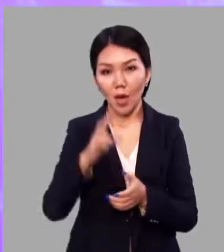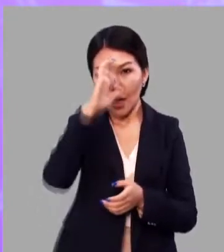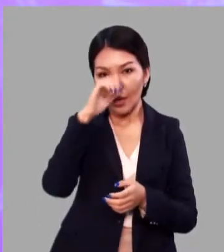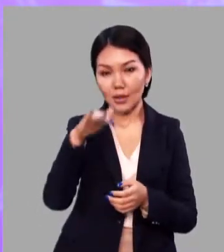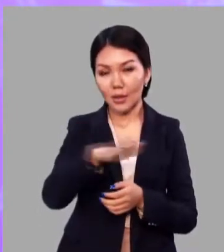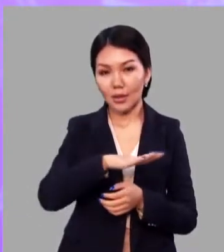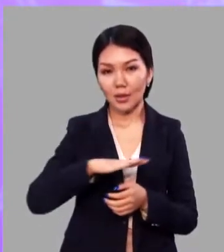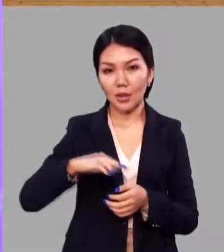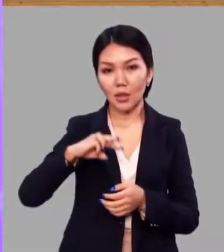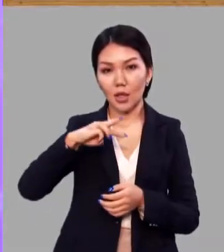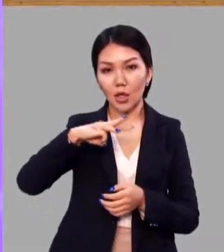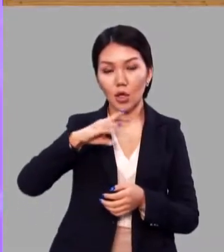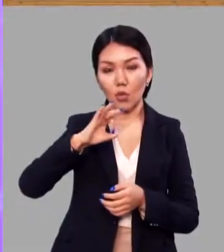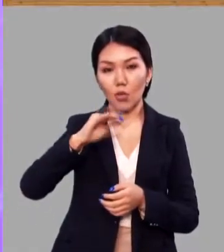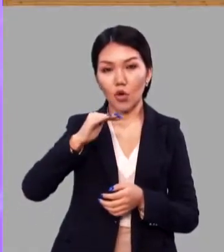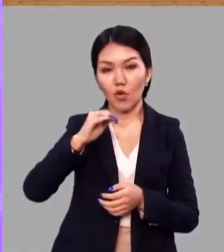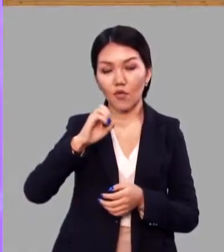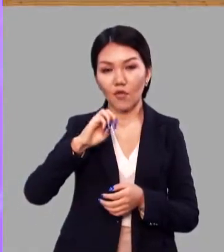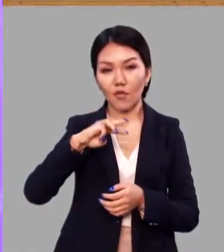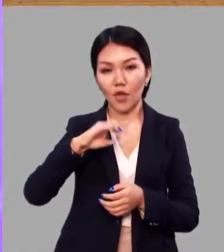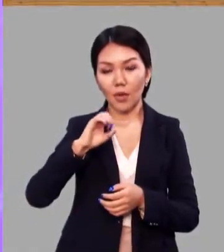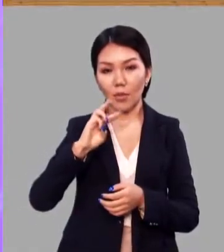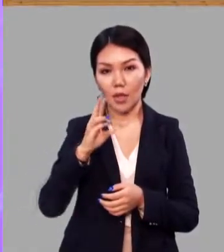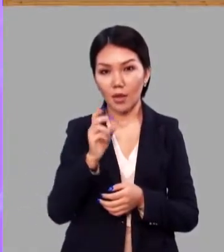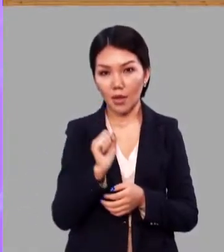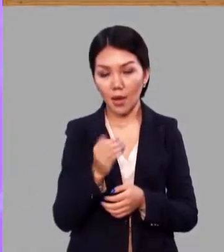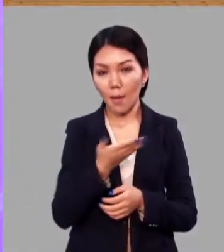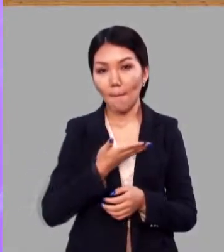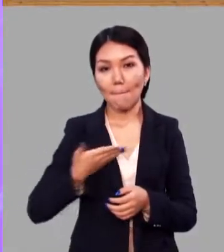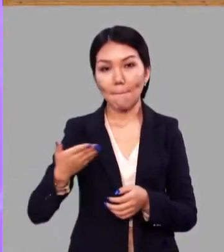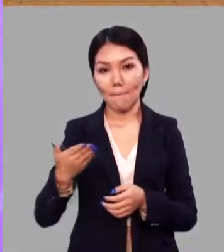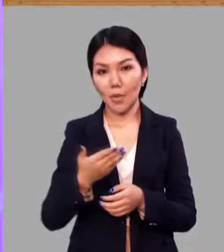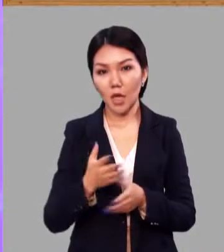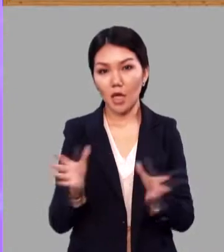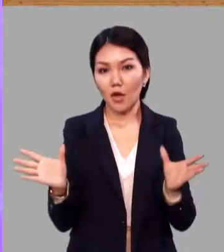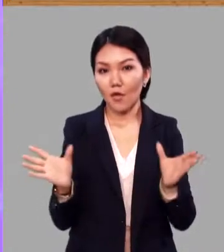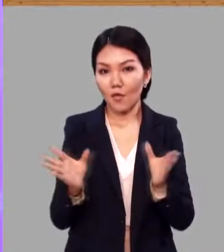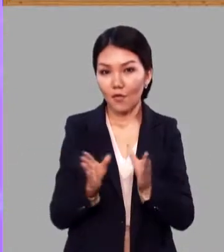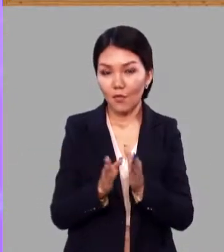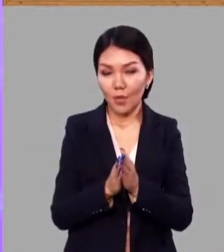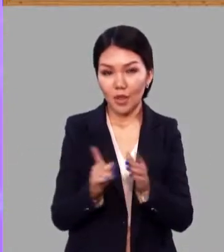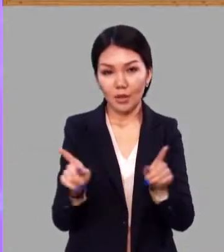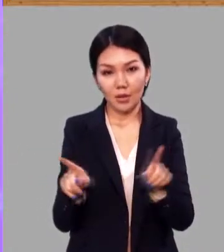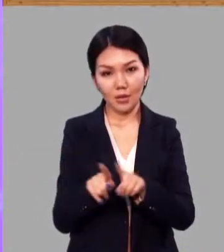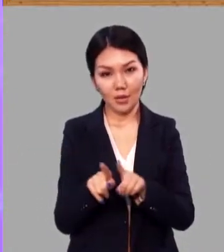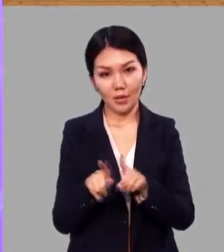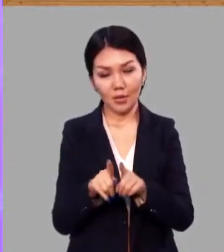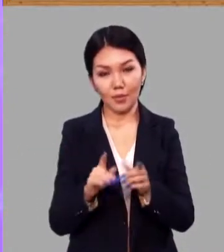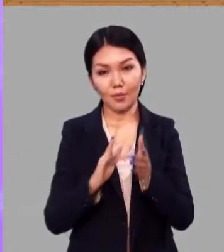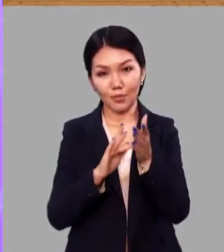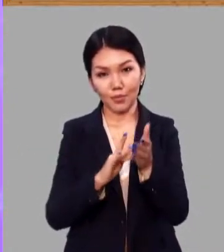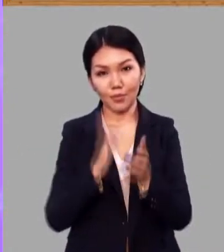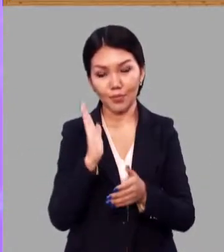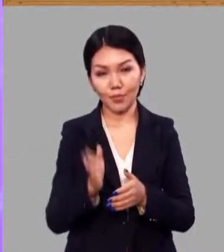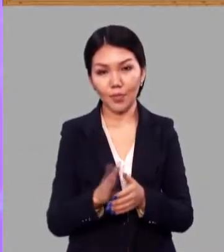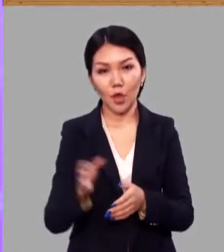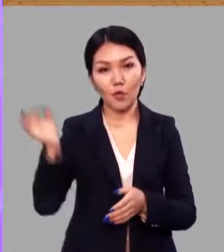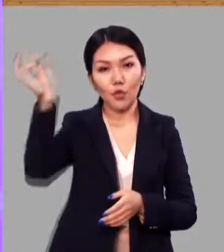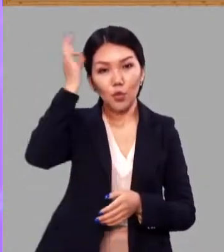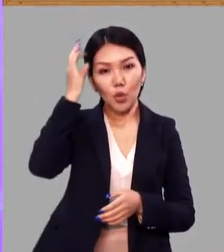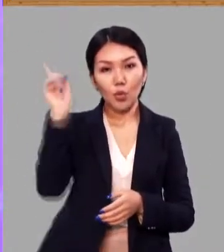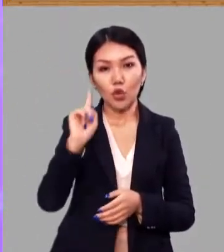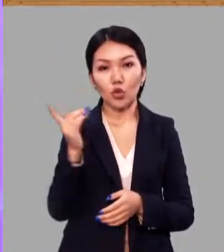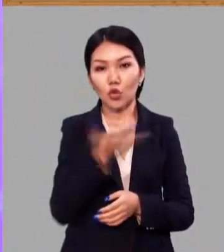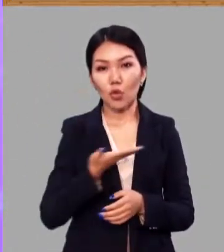Морфемика. И мы отправляемся вместе с ним. Вспомним, что мы